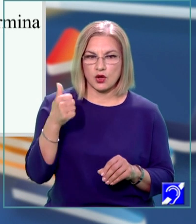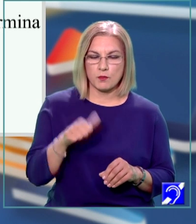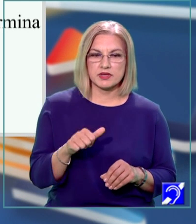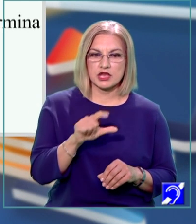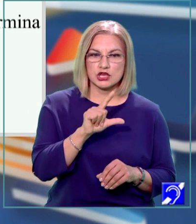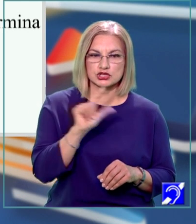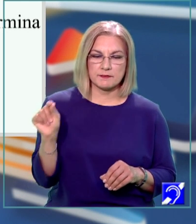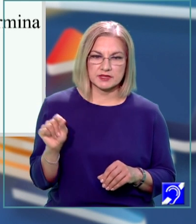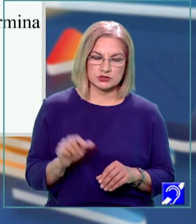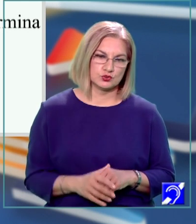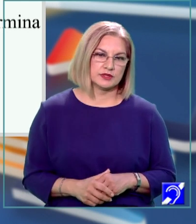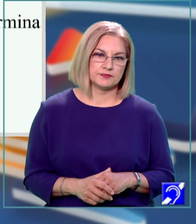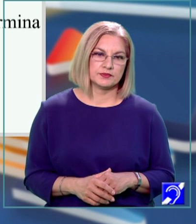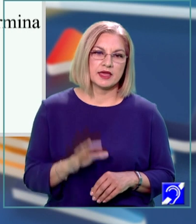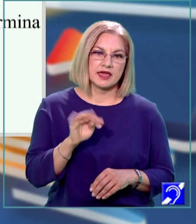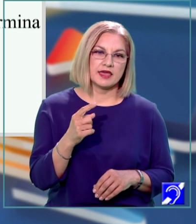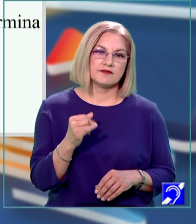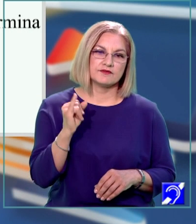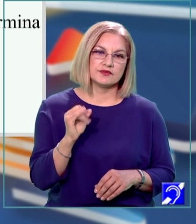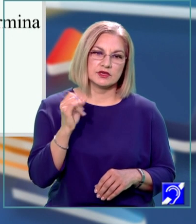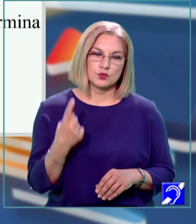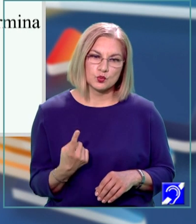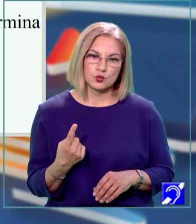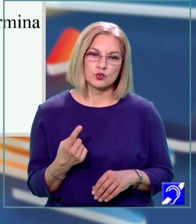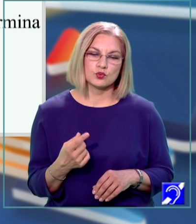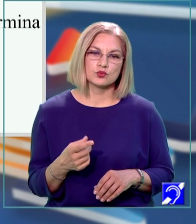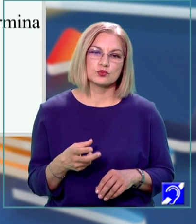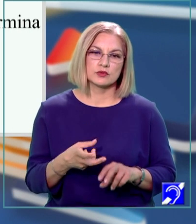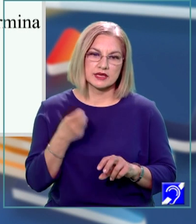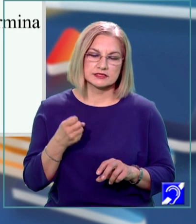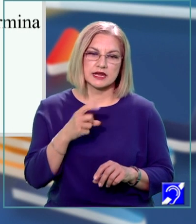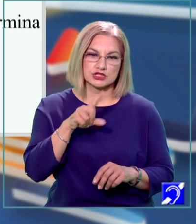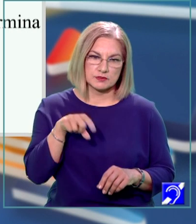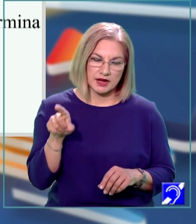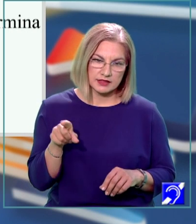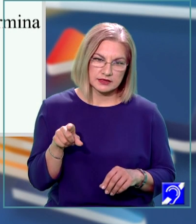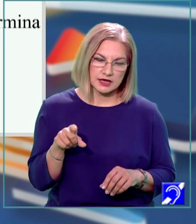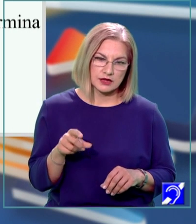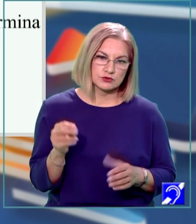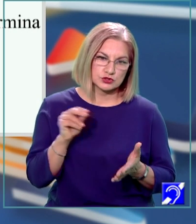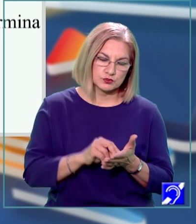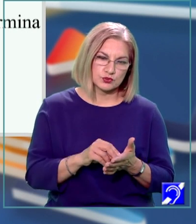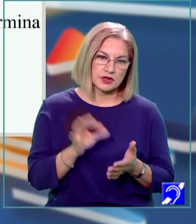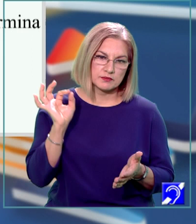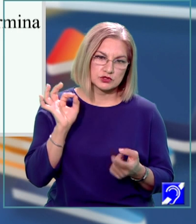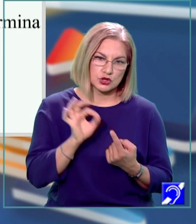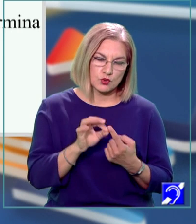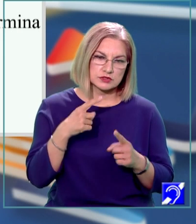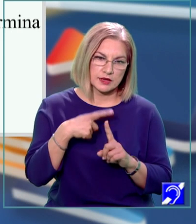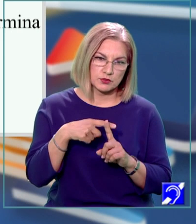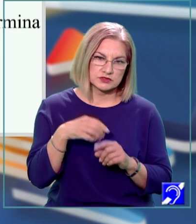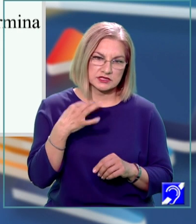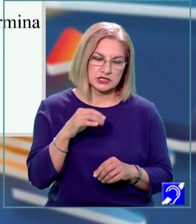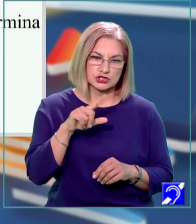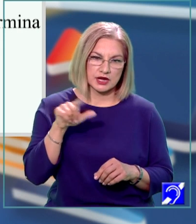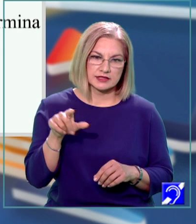FI1 prin extragerea radicalului și considerarea soluției pozitive 10 radical din